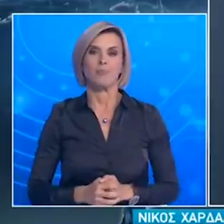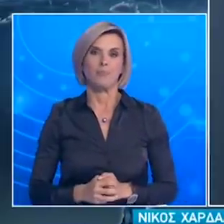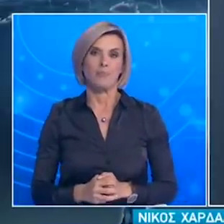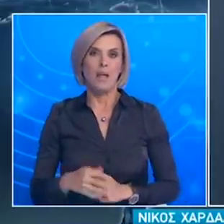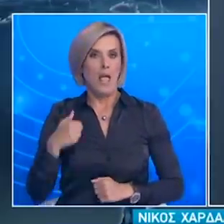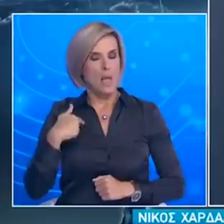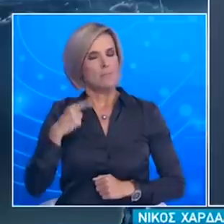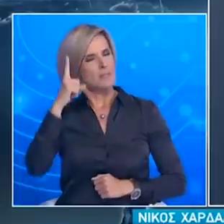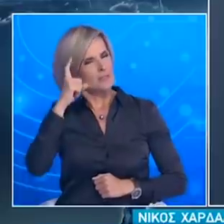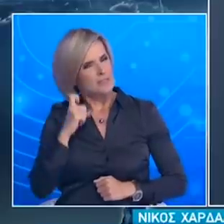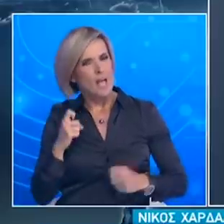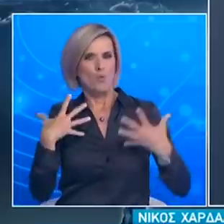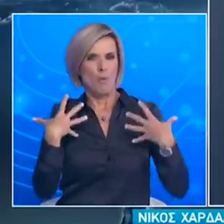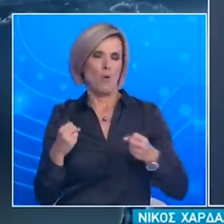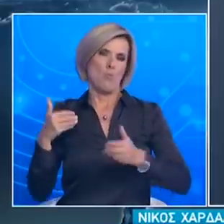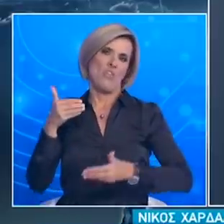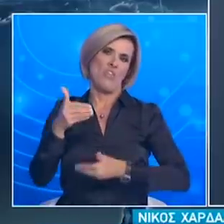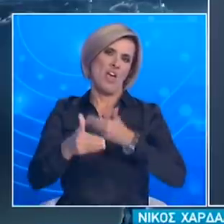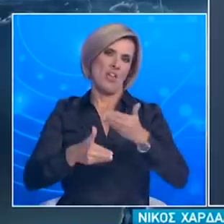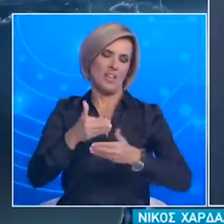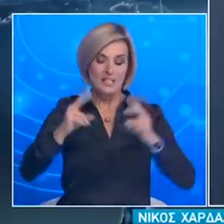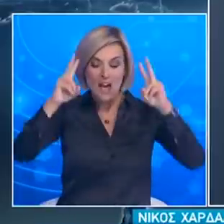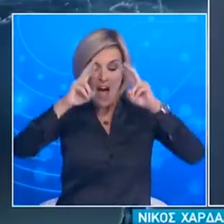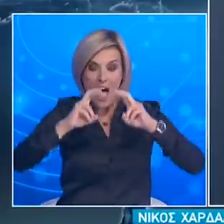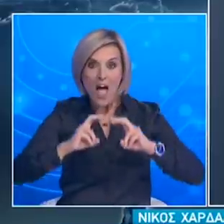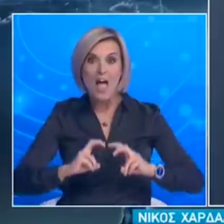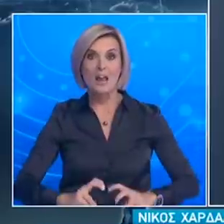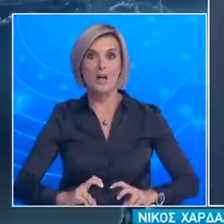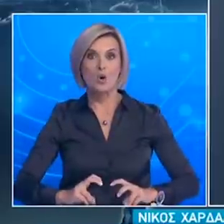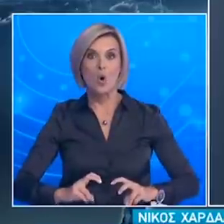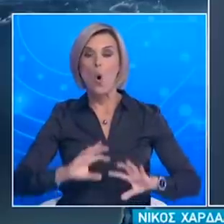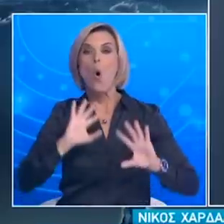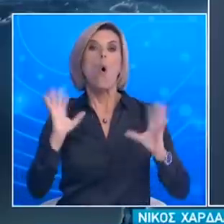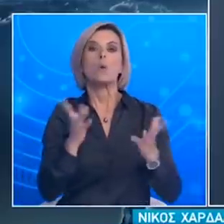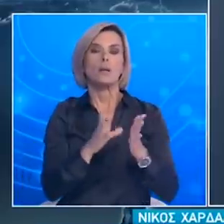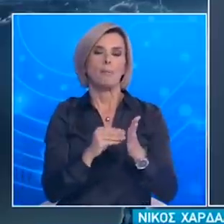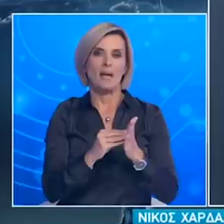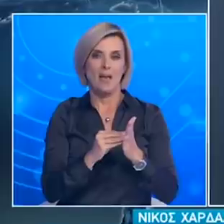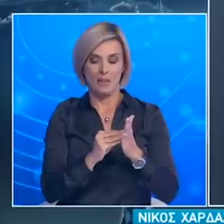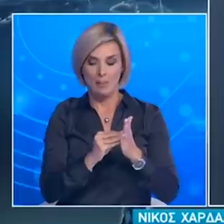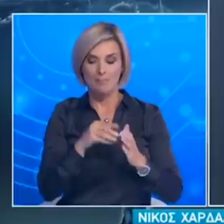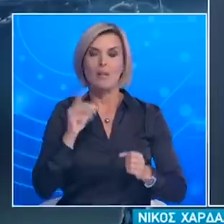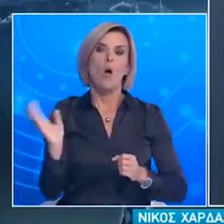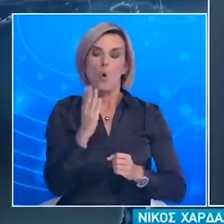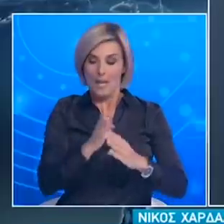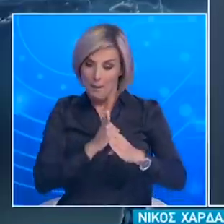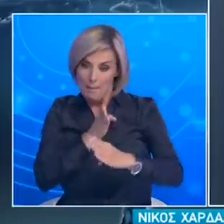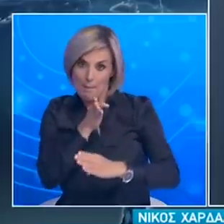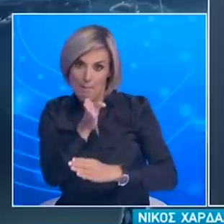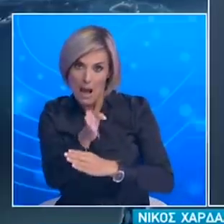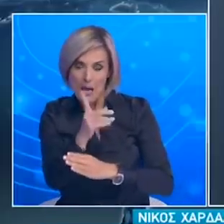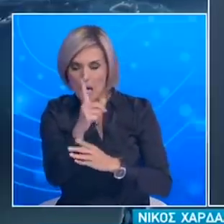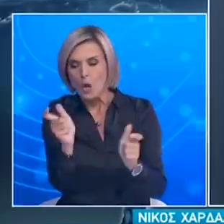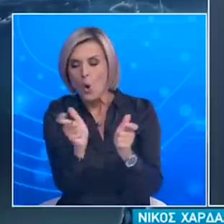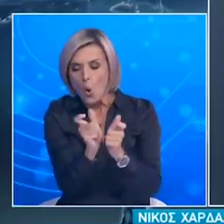μπαίνουμε στη διαδικασία Να τσεκάρουμε Και την αντίθετη μετακινήση Δηλαδή από την περιοχή Αυτοί που έχουν ταξιδέψει προς την περιοχή